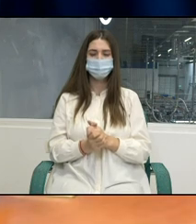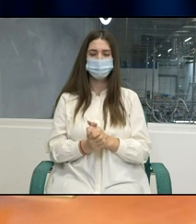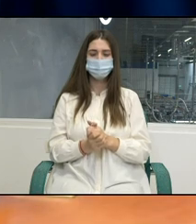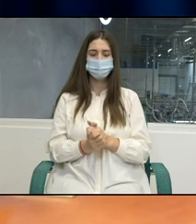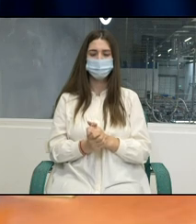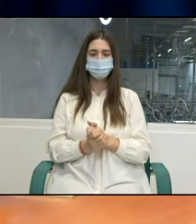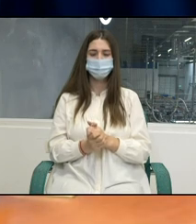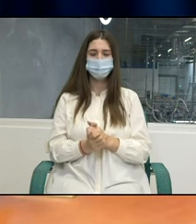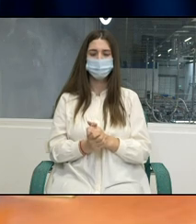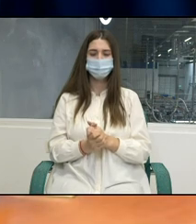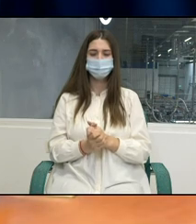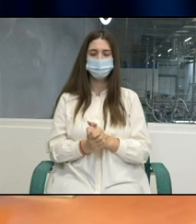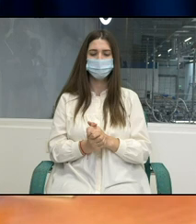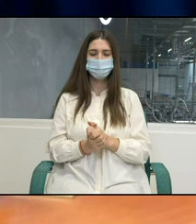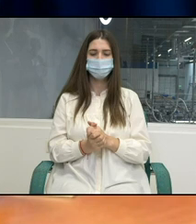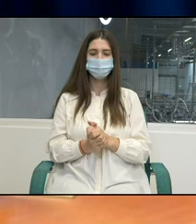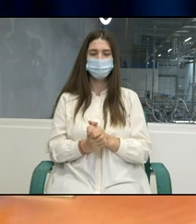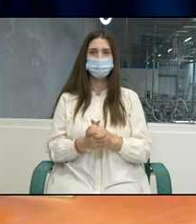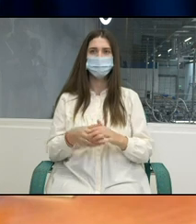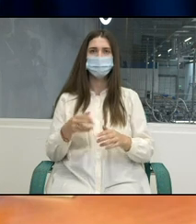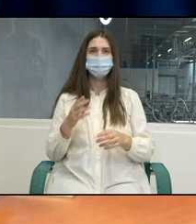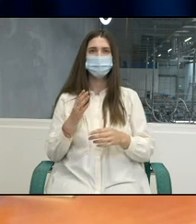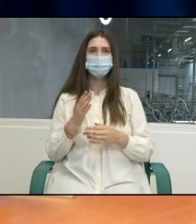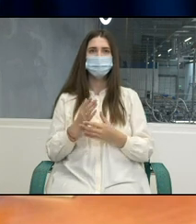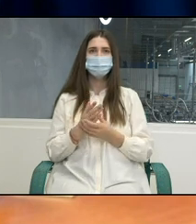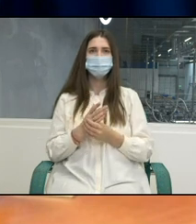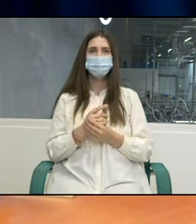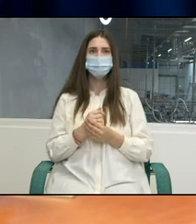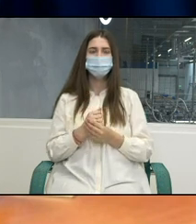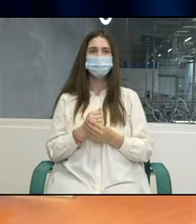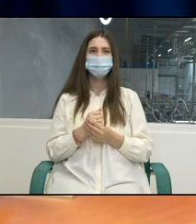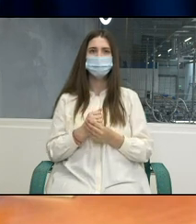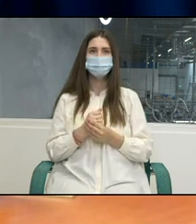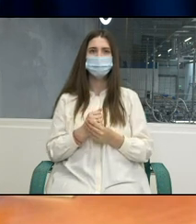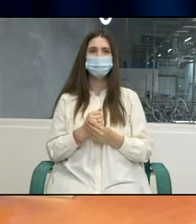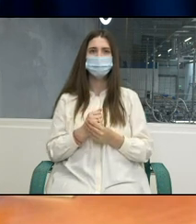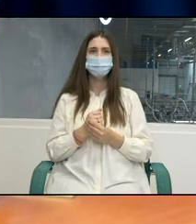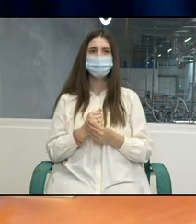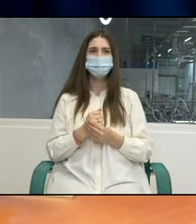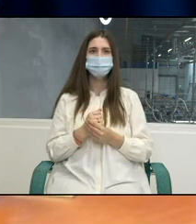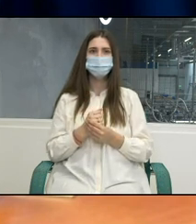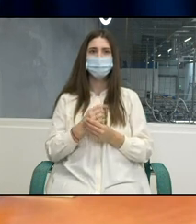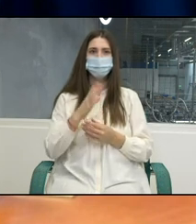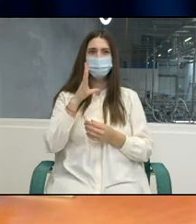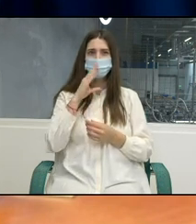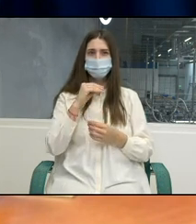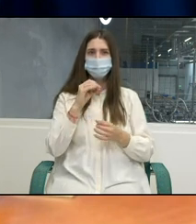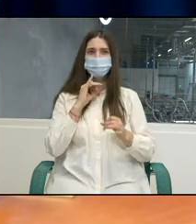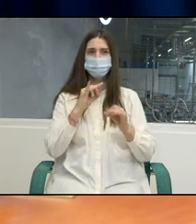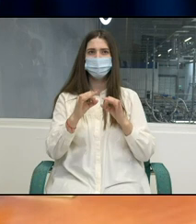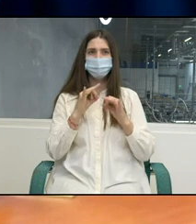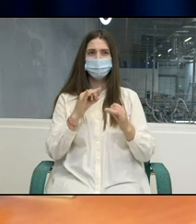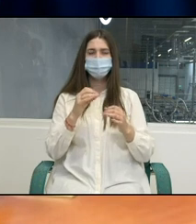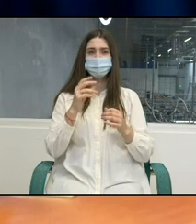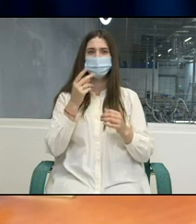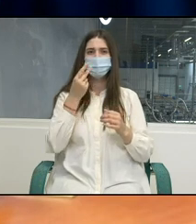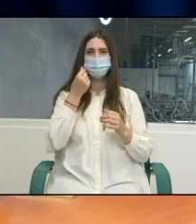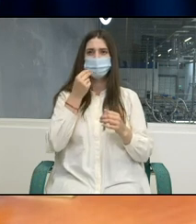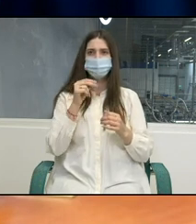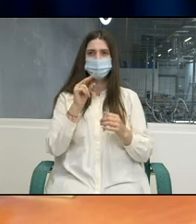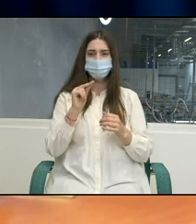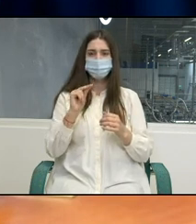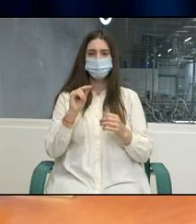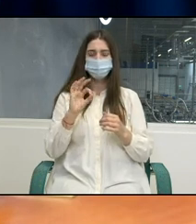aplicate pentru a găsi soluții adaptate specifice pentru aceasta. Aici potem vorbi despre reducerea riscurilor în